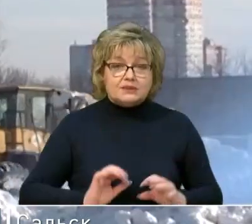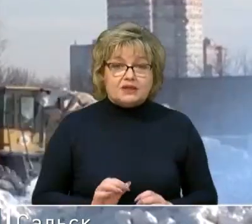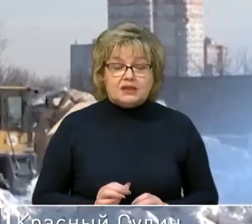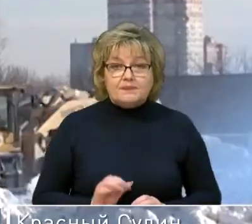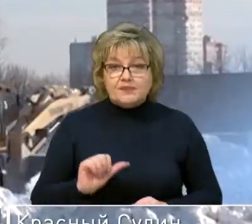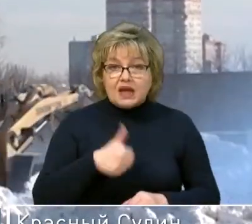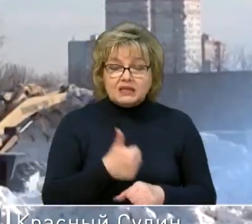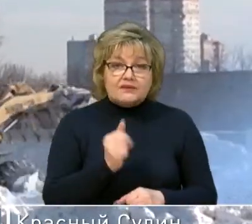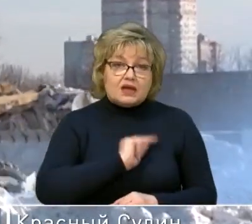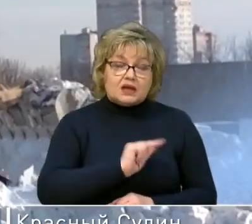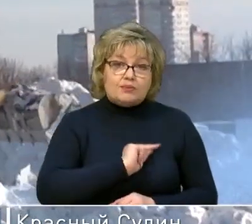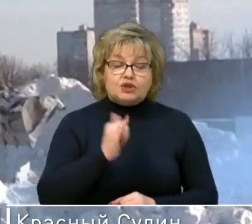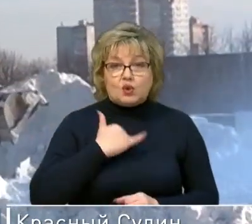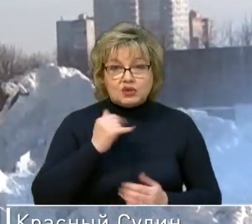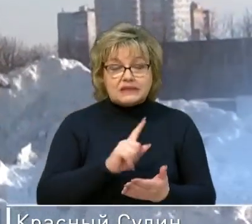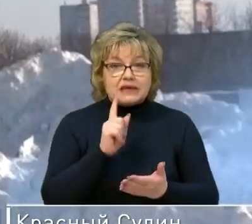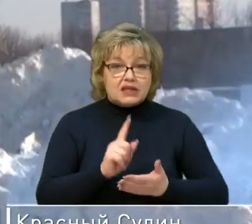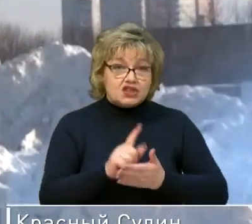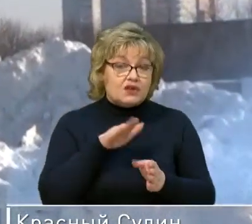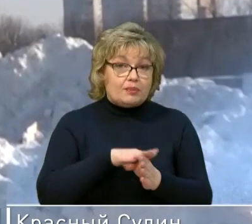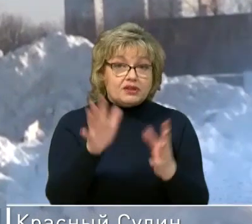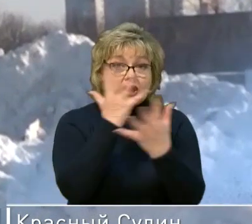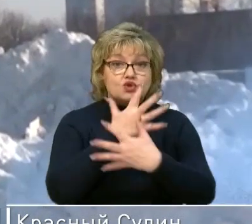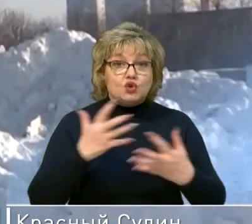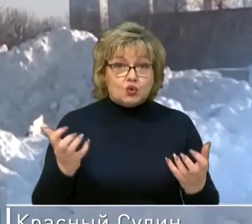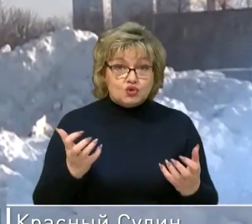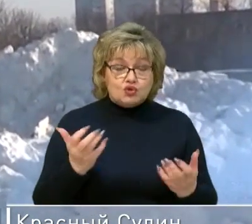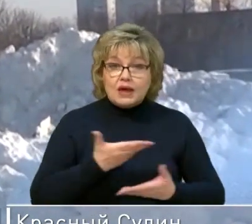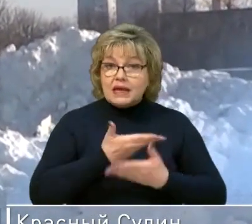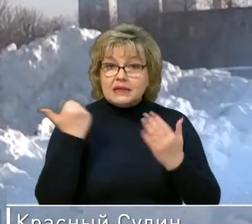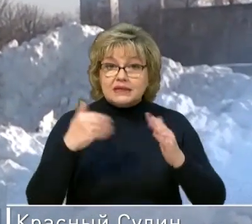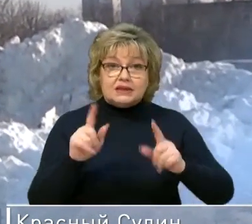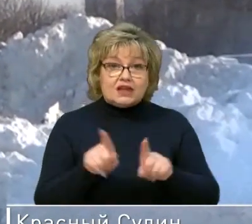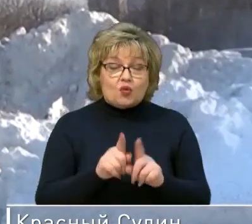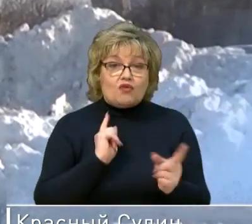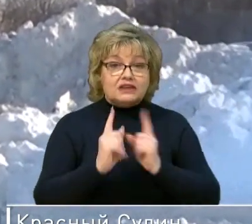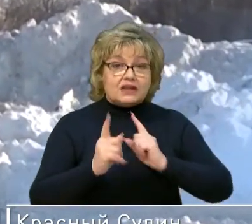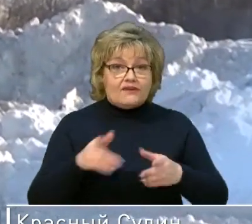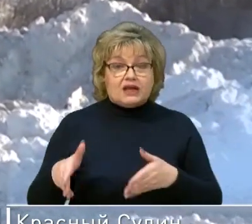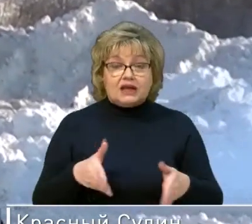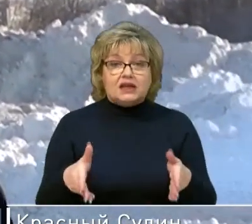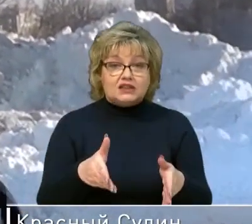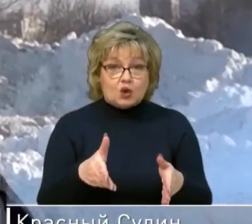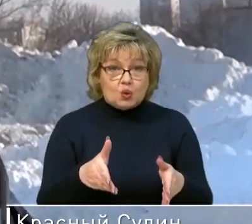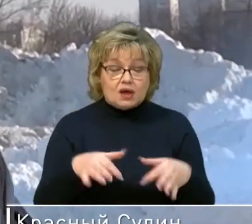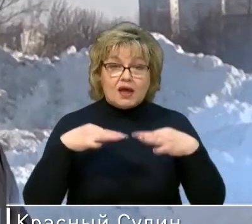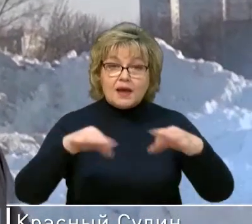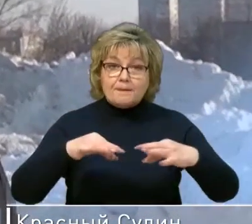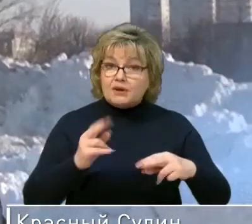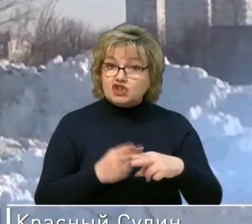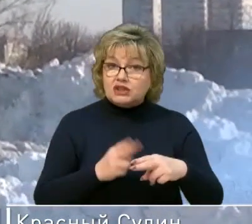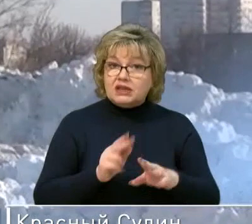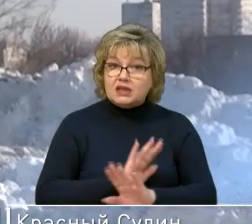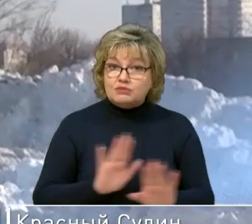Основная работа у нас, конечно, происходит ночь, потому что нет трафика такого на дорогах, машины не